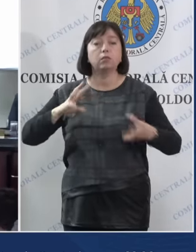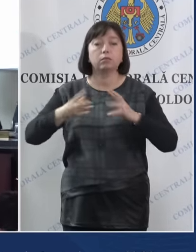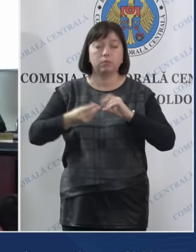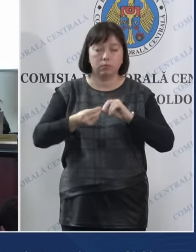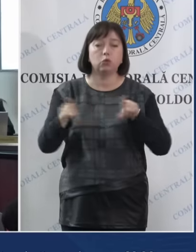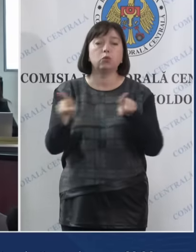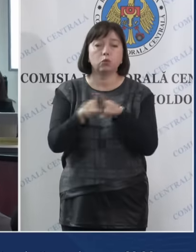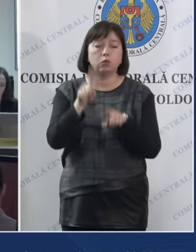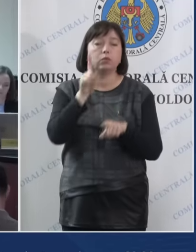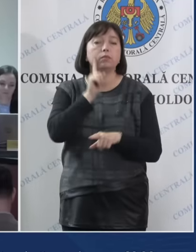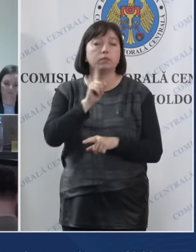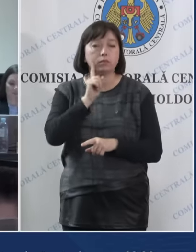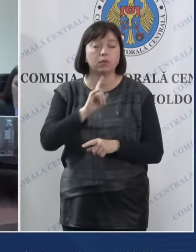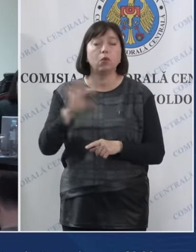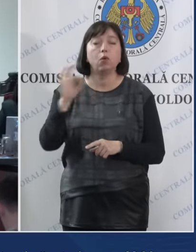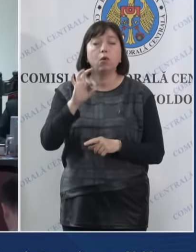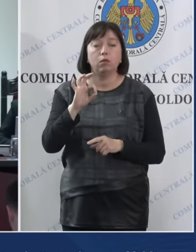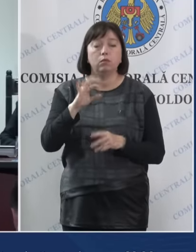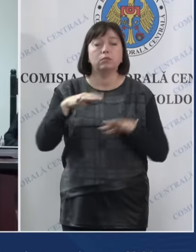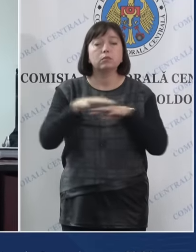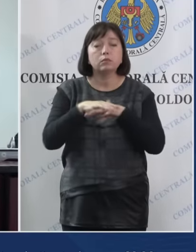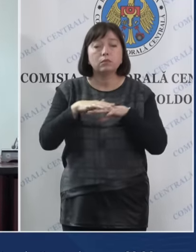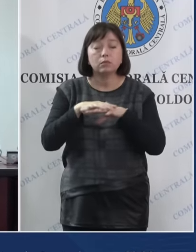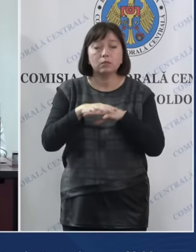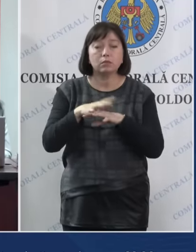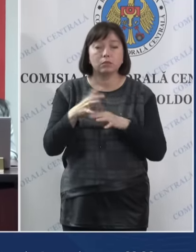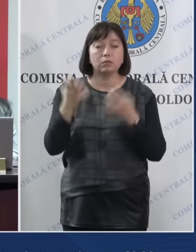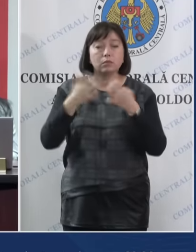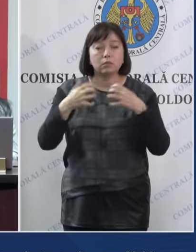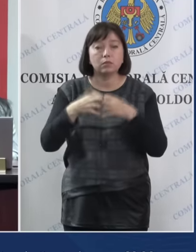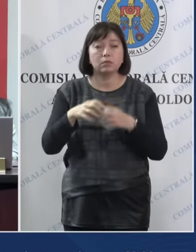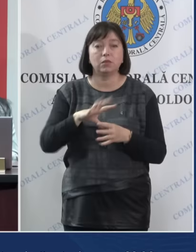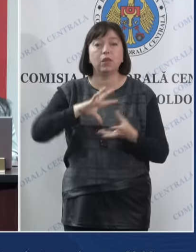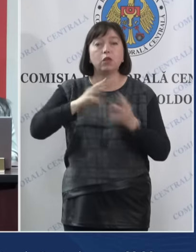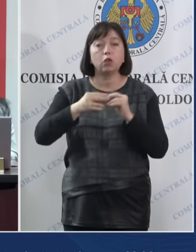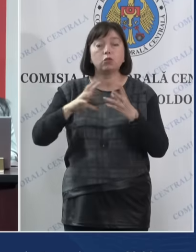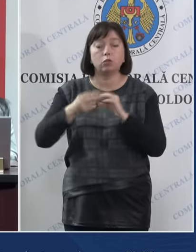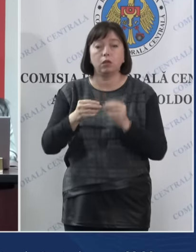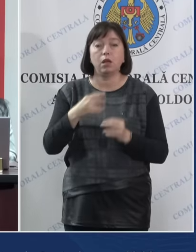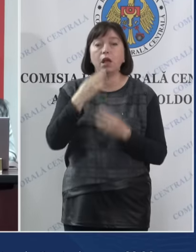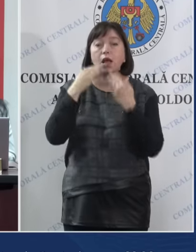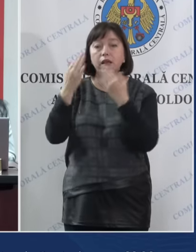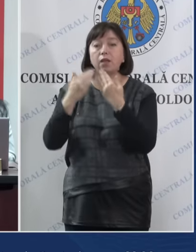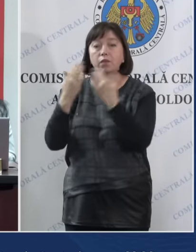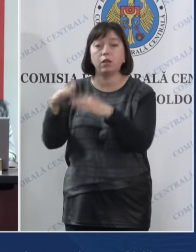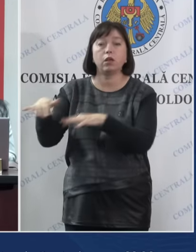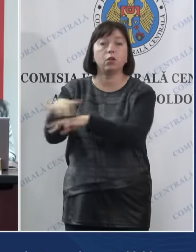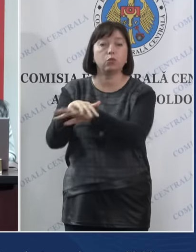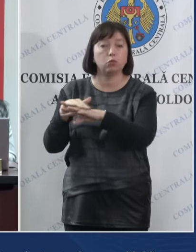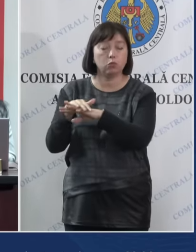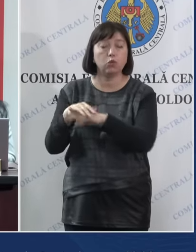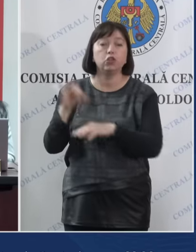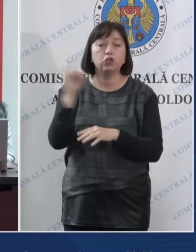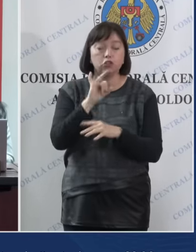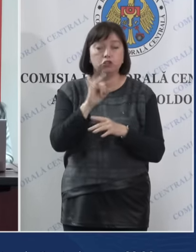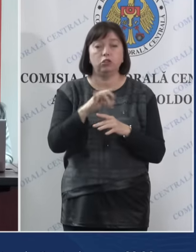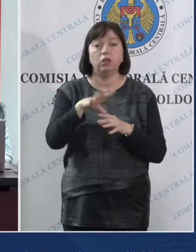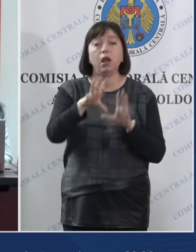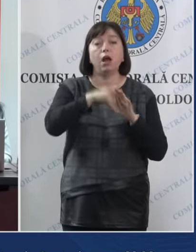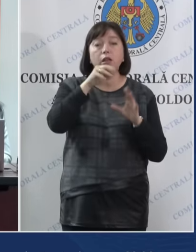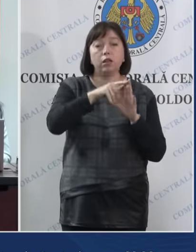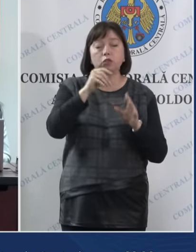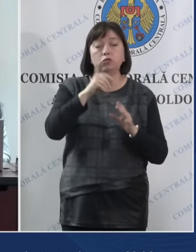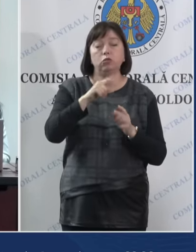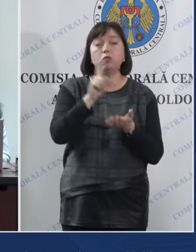preliminar privind totalizarea rezultatelor referendumului Republican Constituțional și ale alegerilor